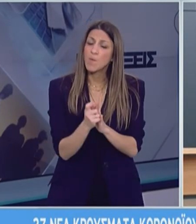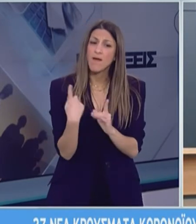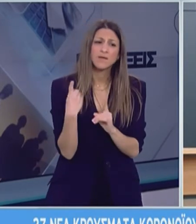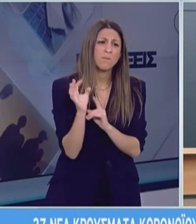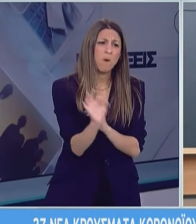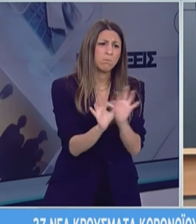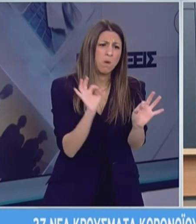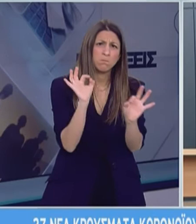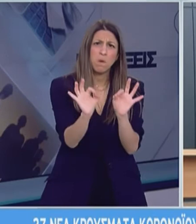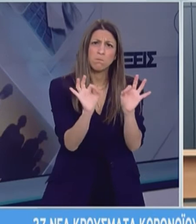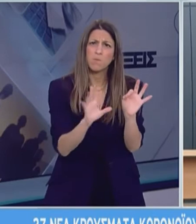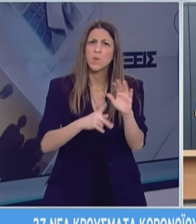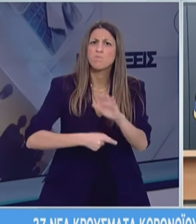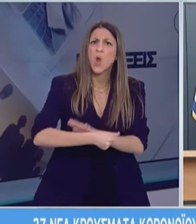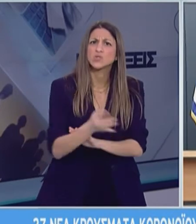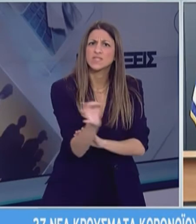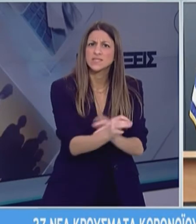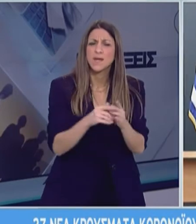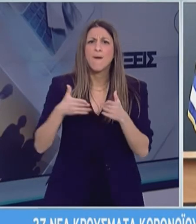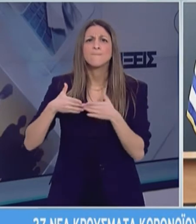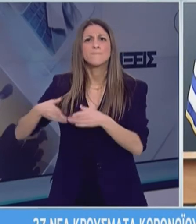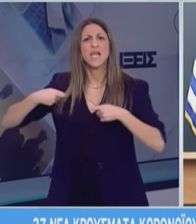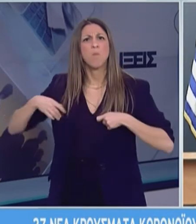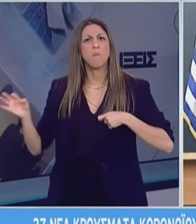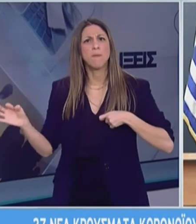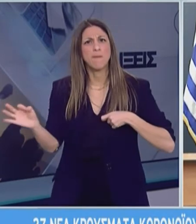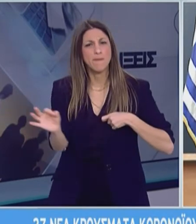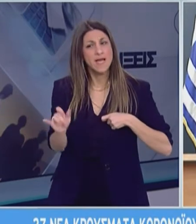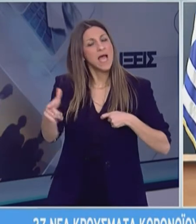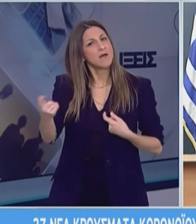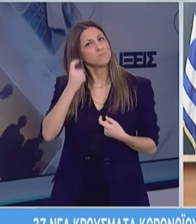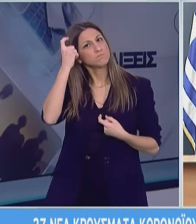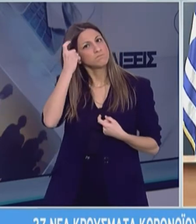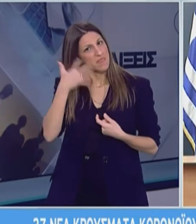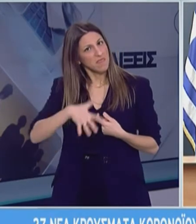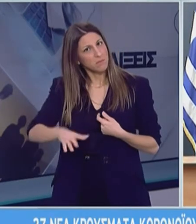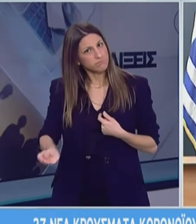κρουσμάτων στις δομές φιλοξενίας και στο πλοίο. Είχαν συνυπολογιστεί ως πιθανές αιστείες.